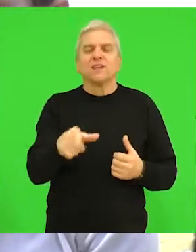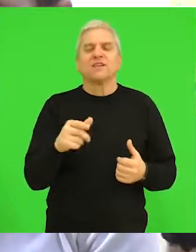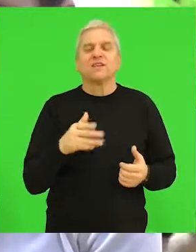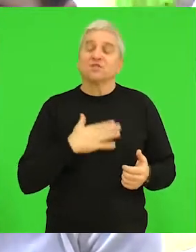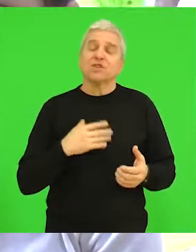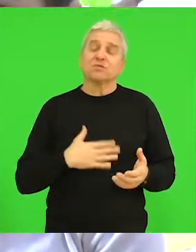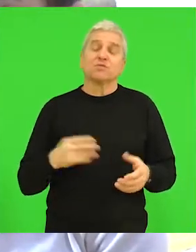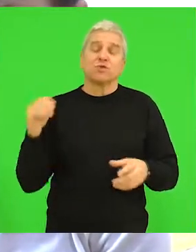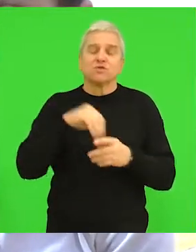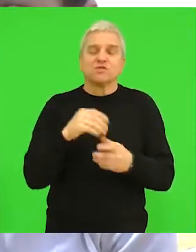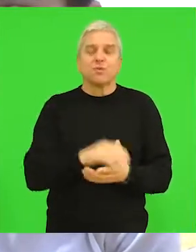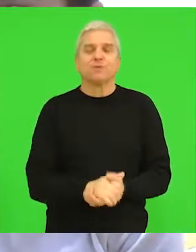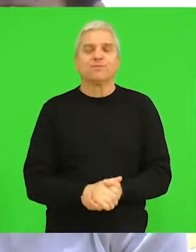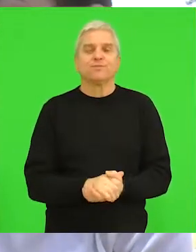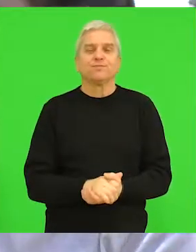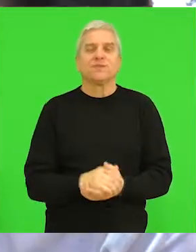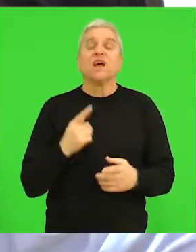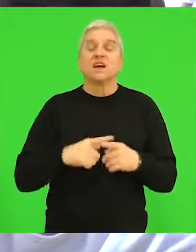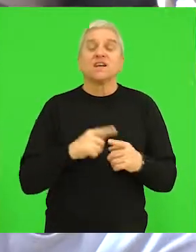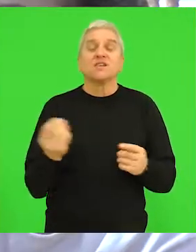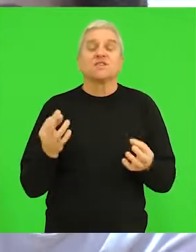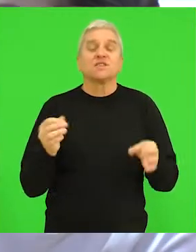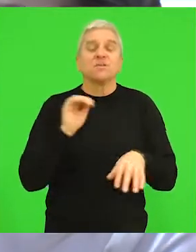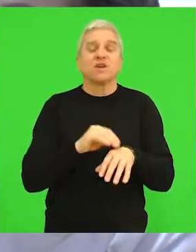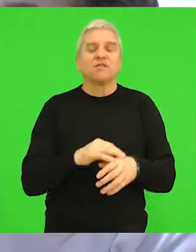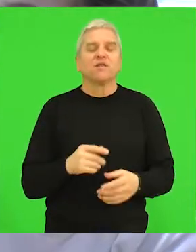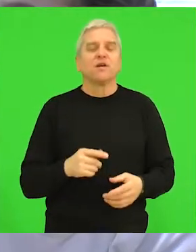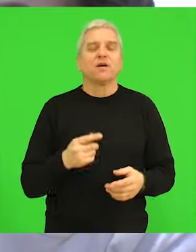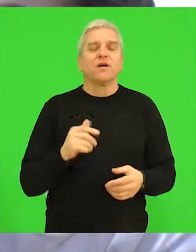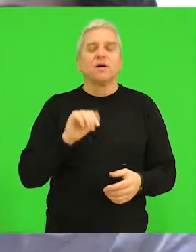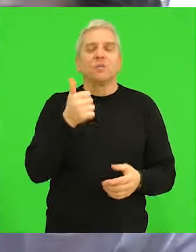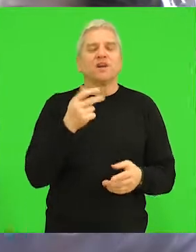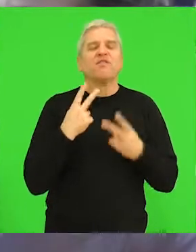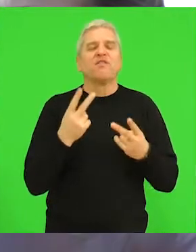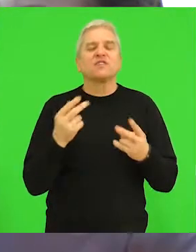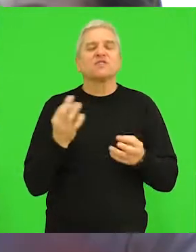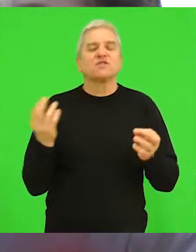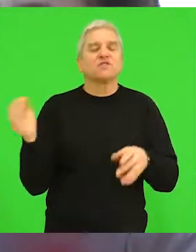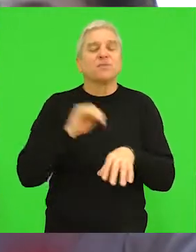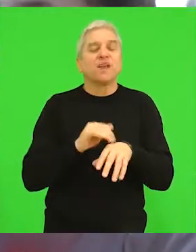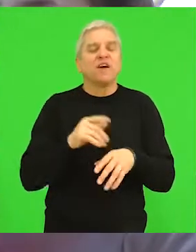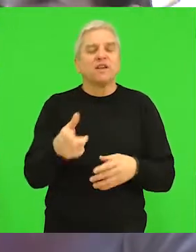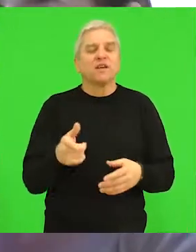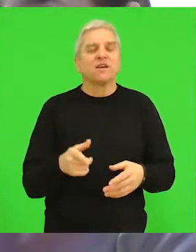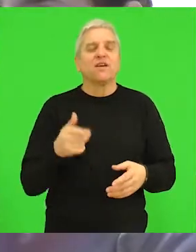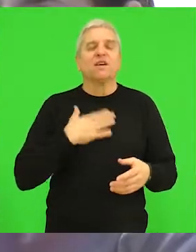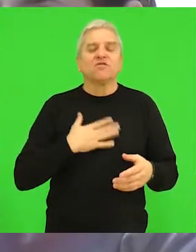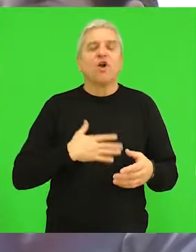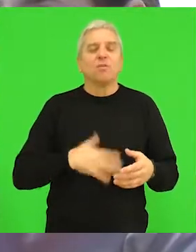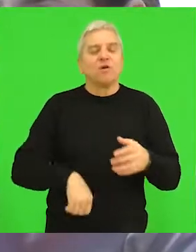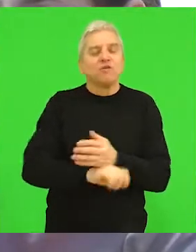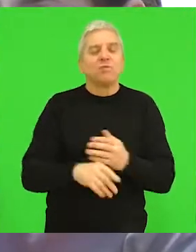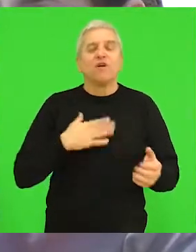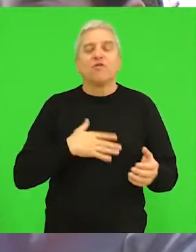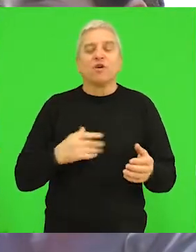imali smo želju. Zbog čega ste se prijavili? Pa prvenstveno volimo futbal i volimo da ga igramo